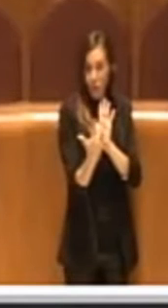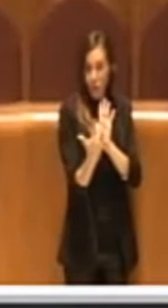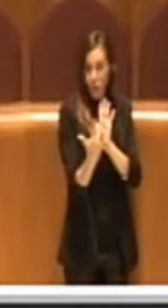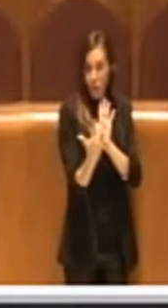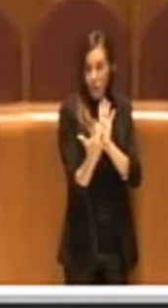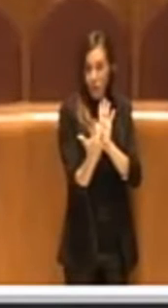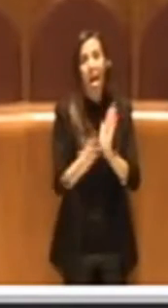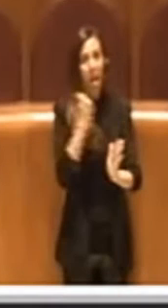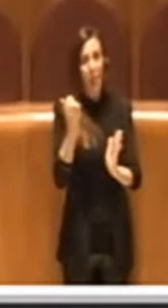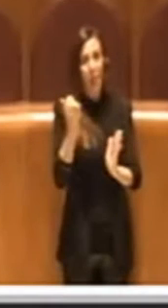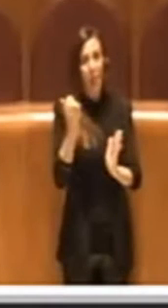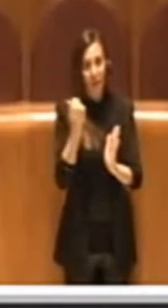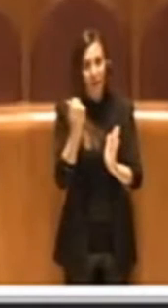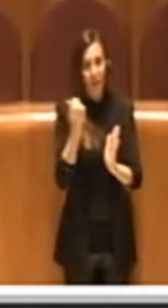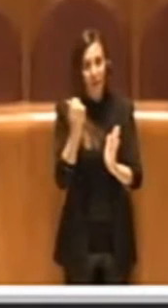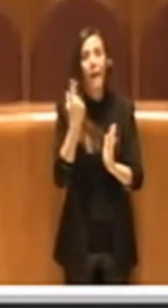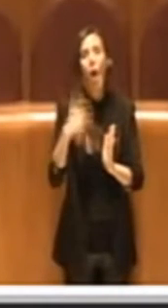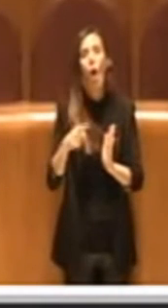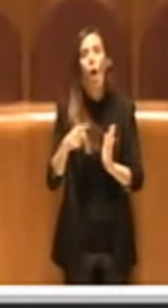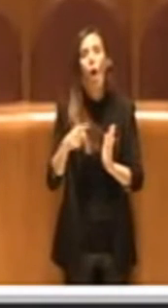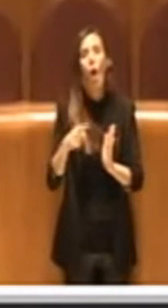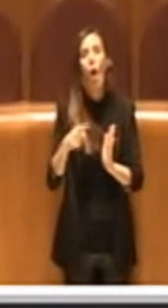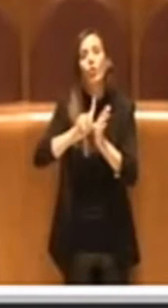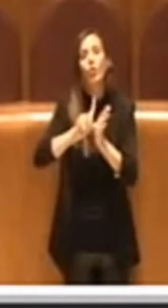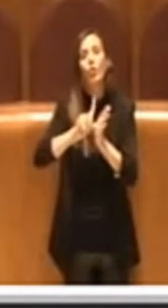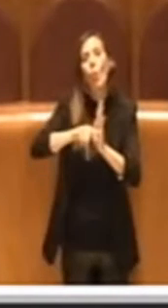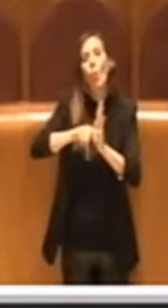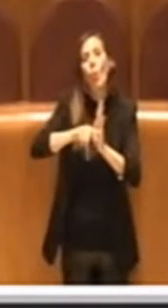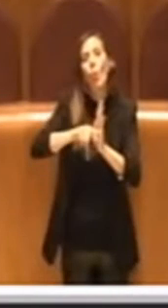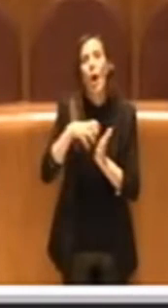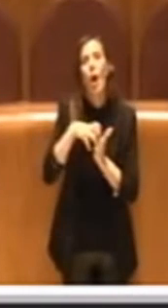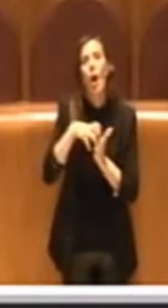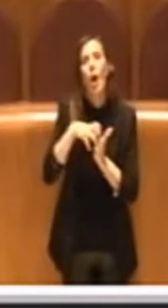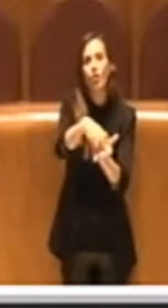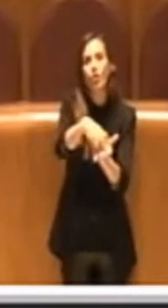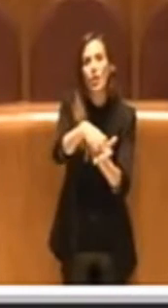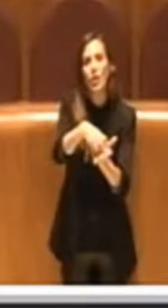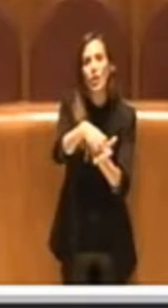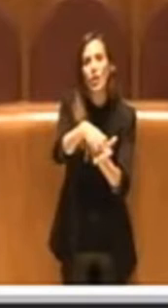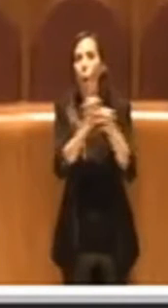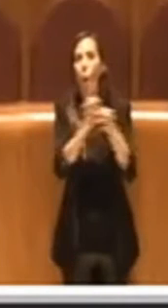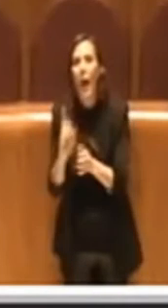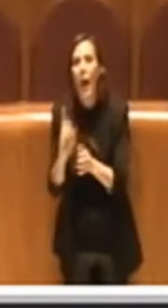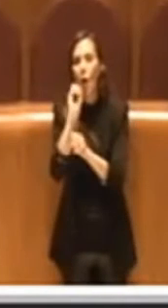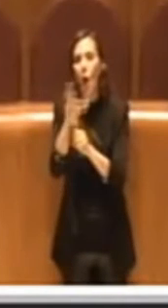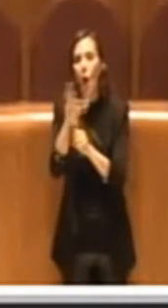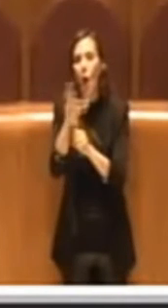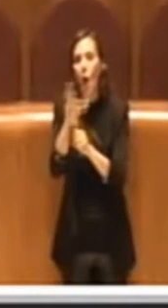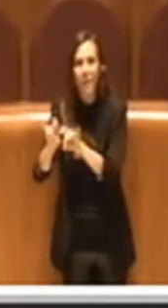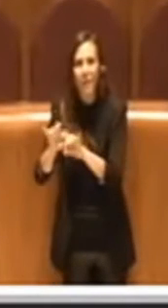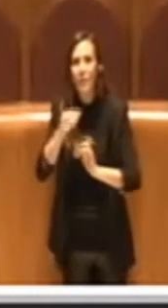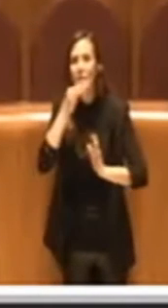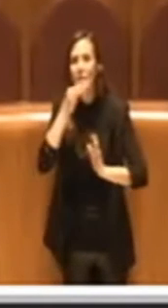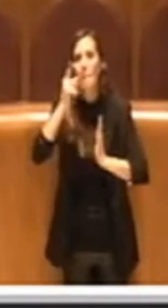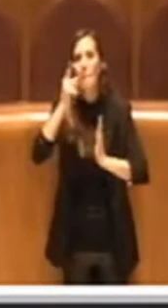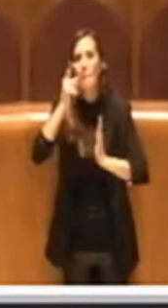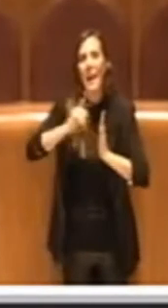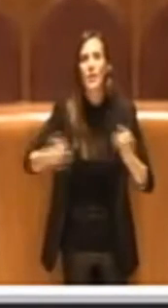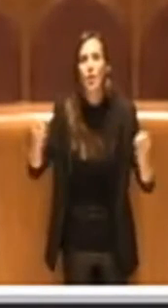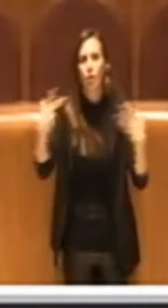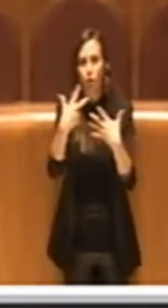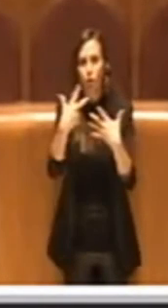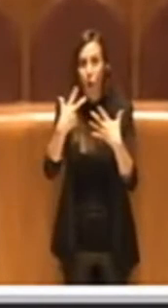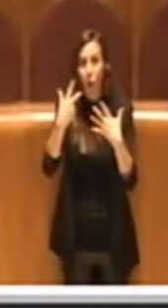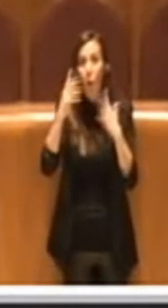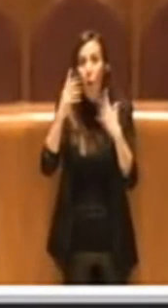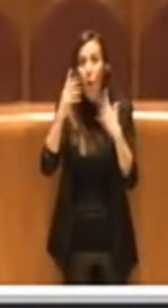concessioni, la durata per le concessioni Covid, che era di mesi 18. Ma questo emendamento la